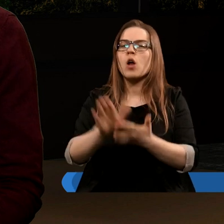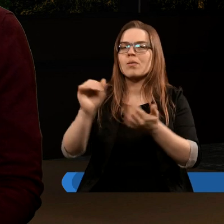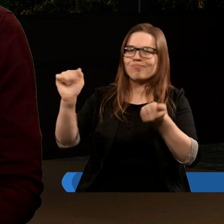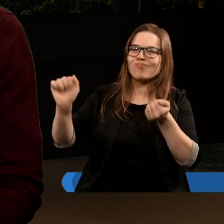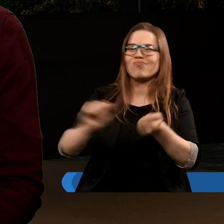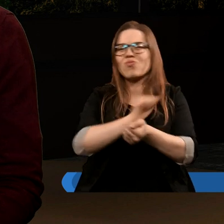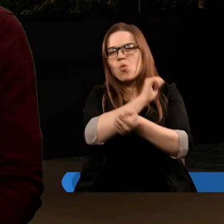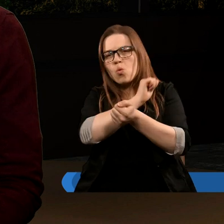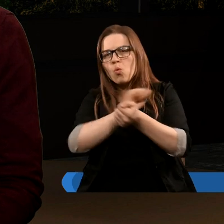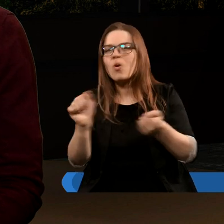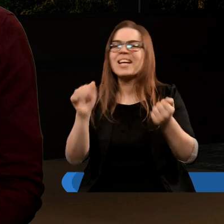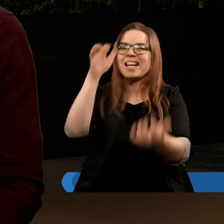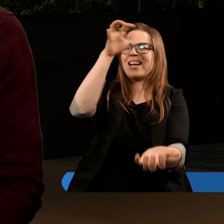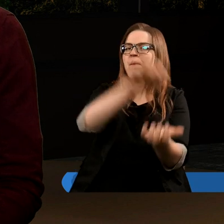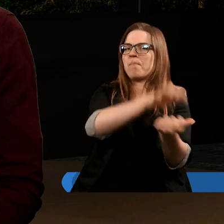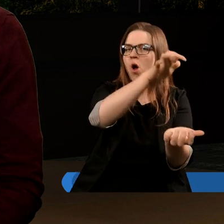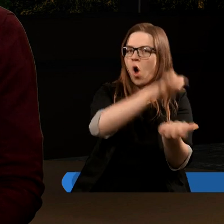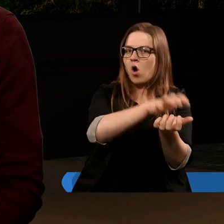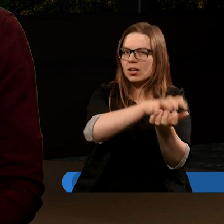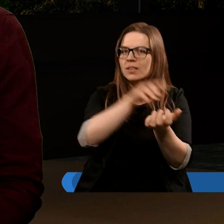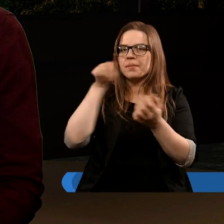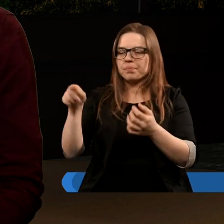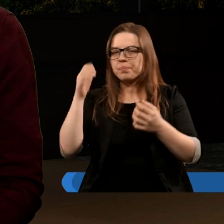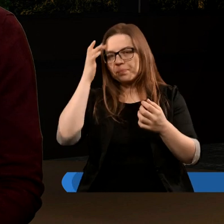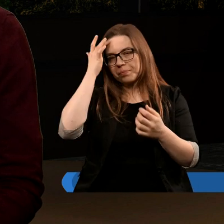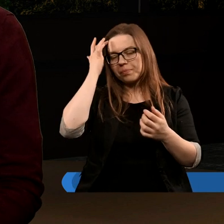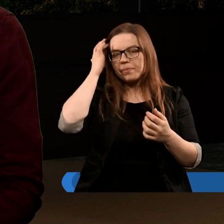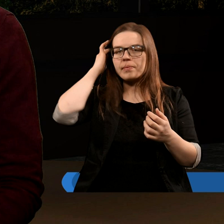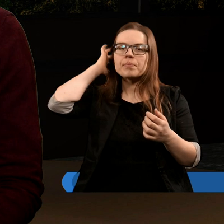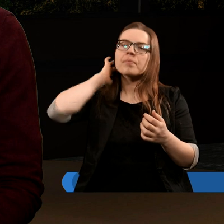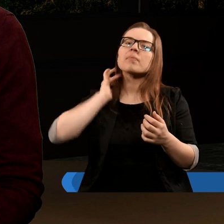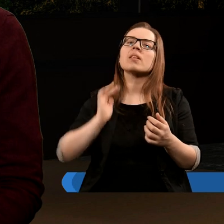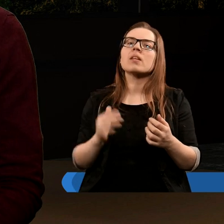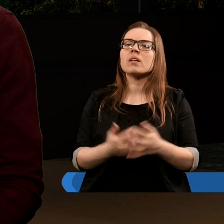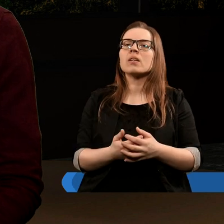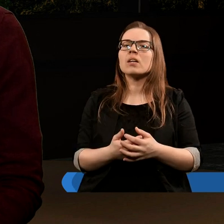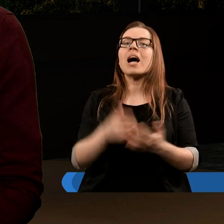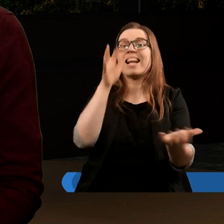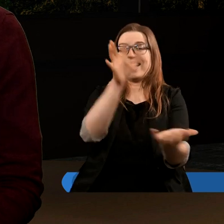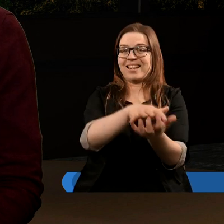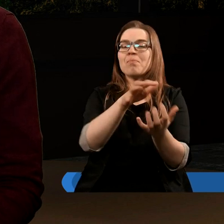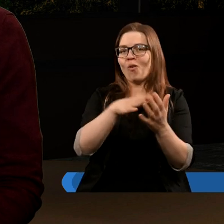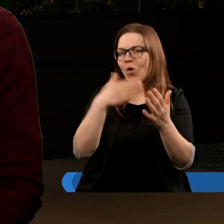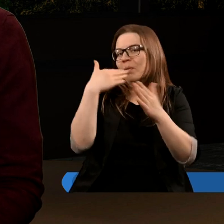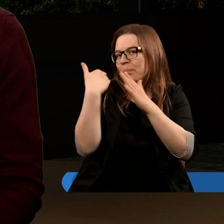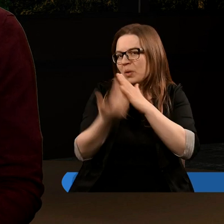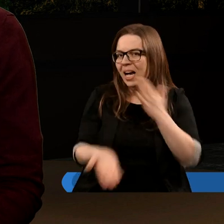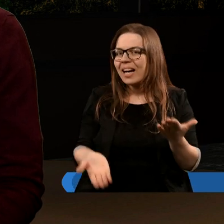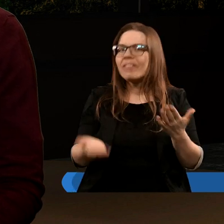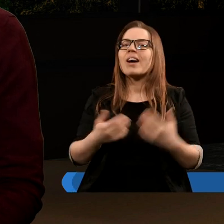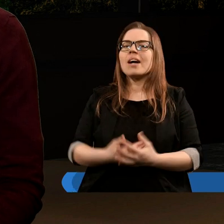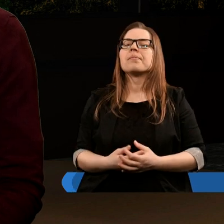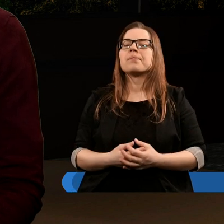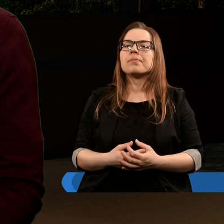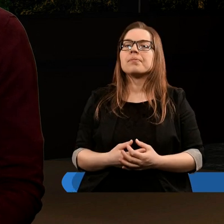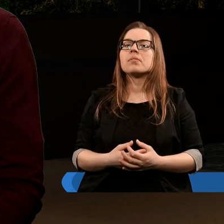bój ze smokiem, w którym smok przygrywa. I pierwsze,